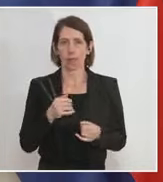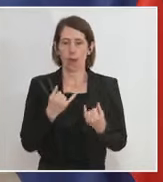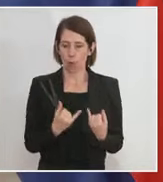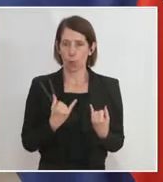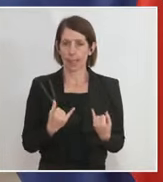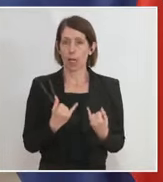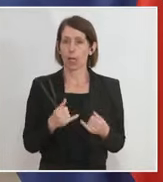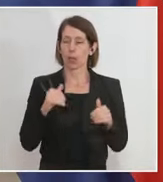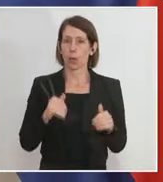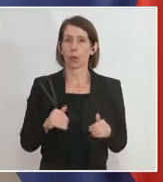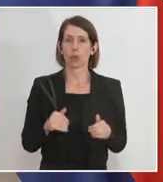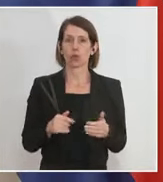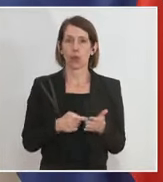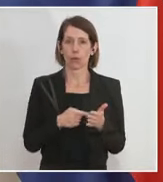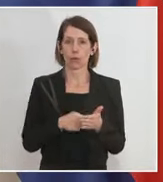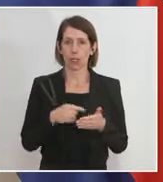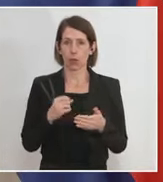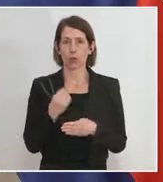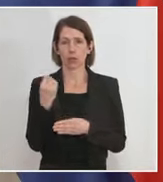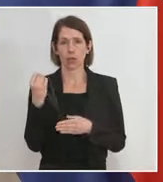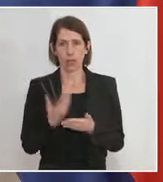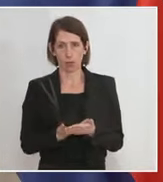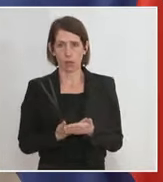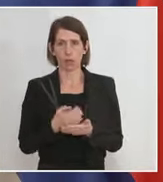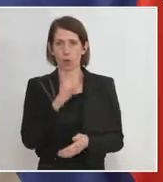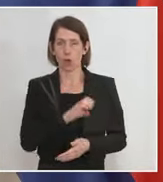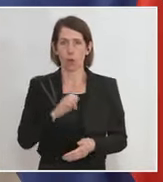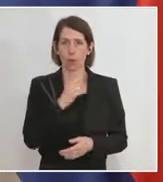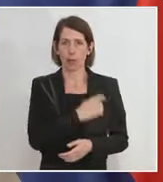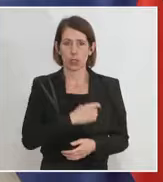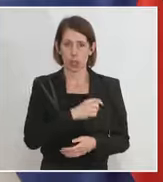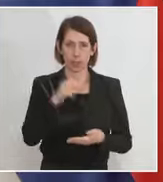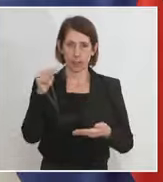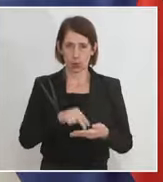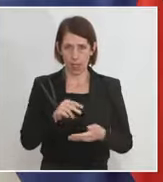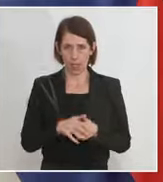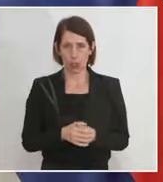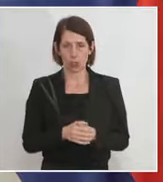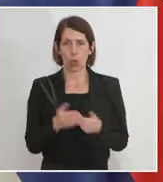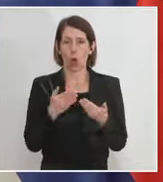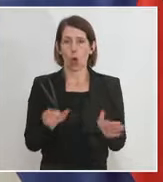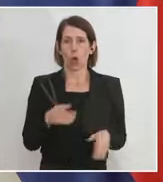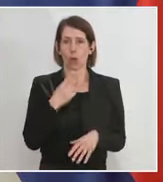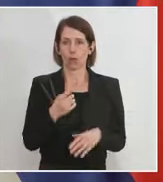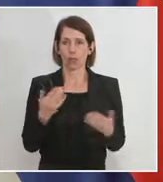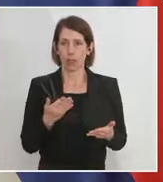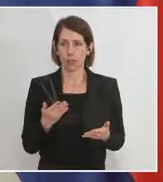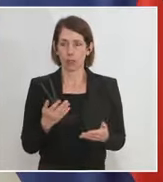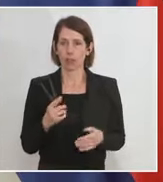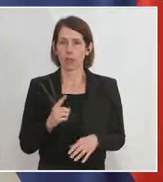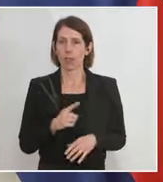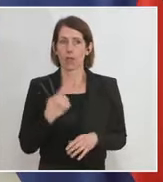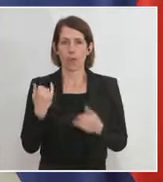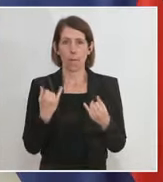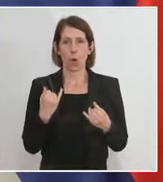wir müssen uns den Verordnungsentwurf, heute vorgestellt wird von der Europäischen Kommission anschauen. Ganz offen gestanden, wir haben momentan eine Diskussion mit dem Fokus,